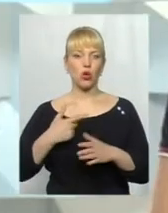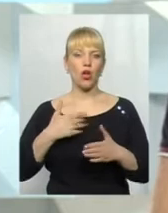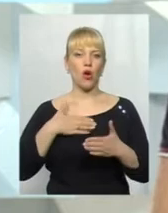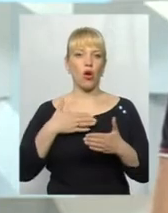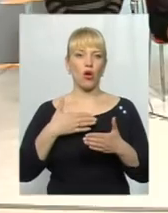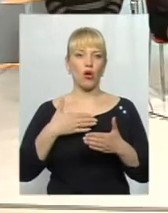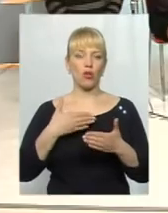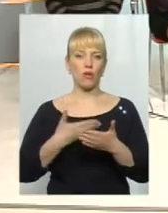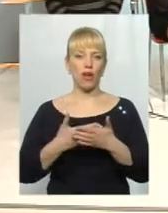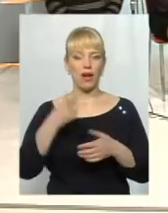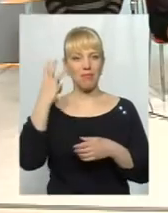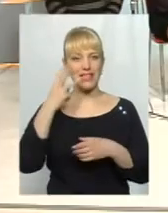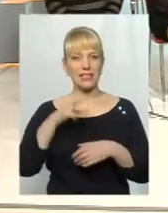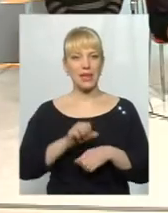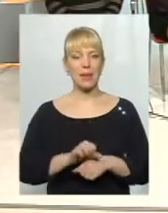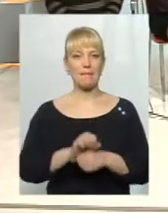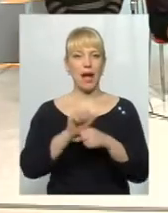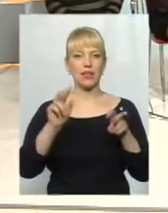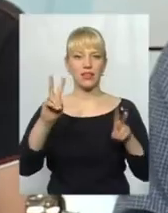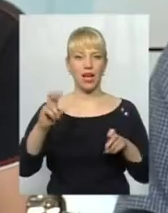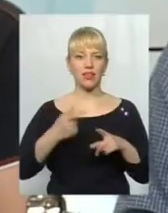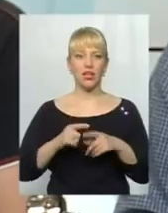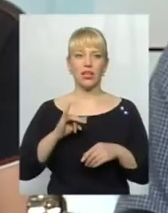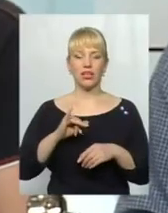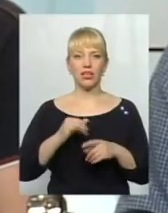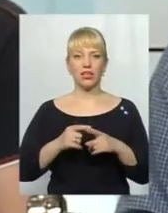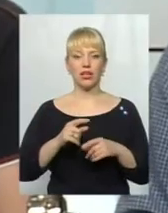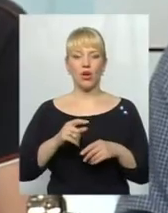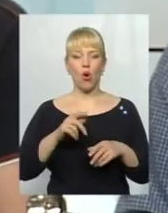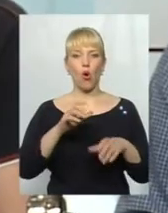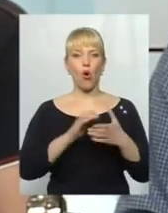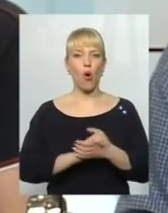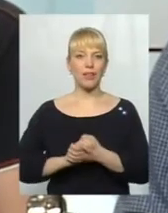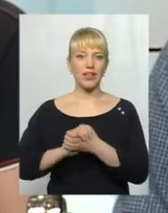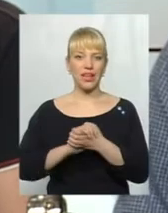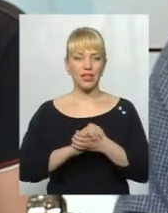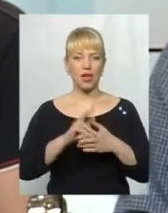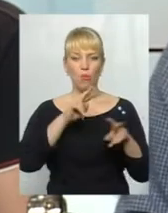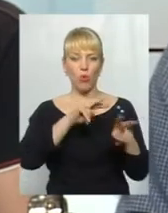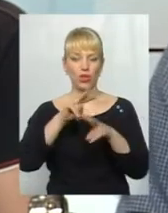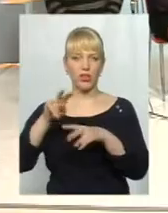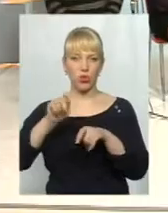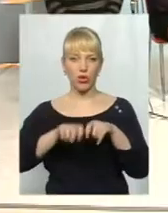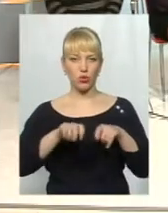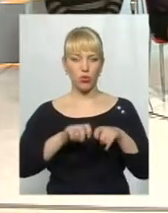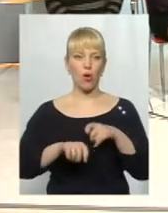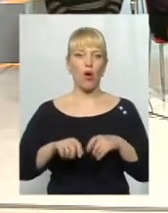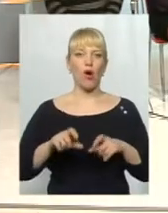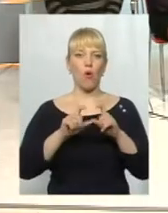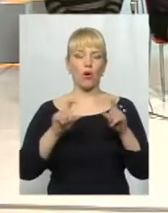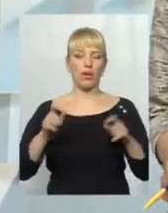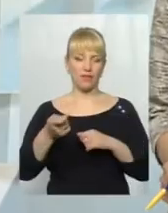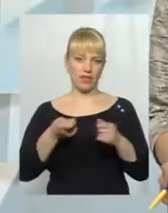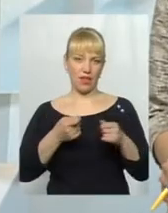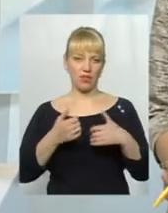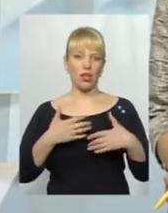та Олексій Оленчин, представник громадської організації «Комітет моніторингу органів влади». Доброго здоров'я, шановні